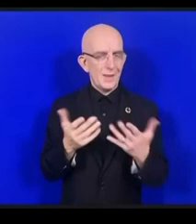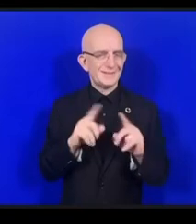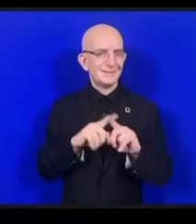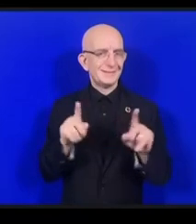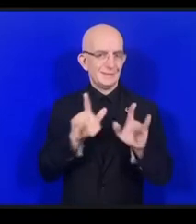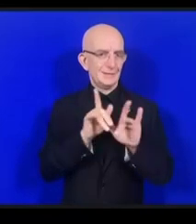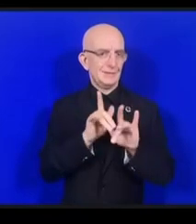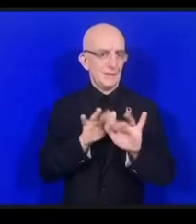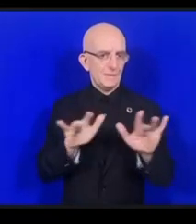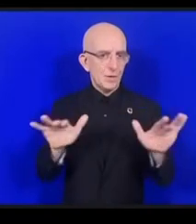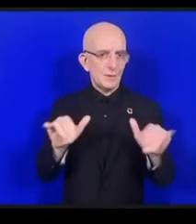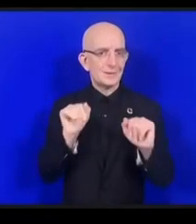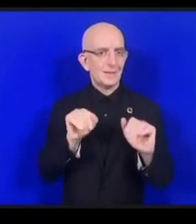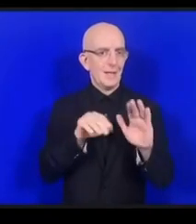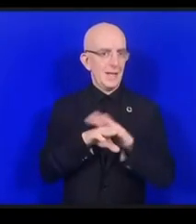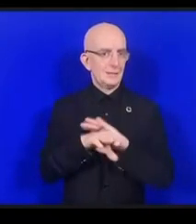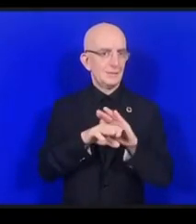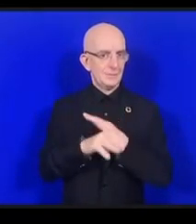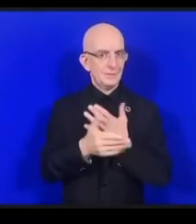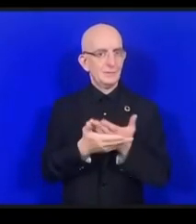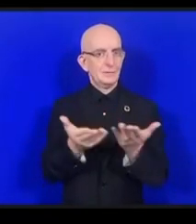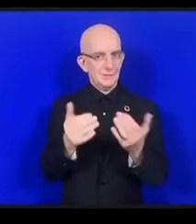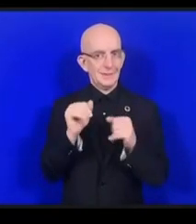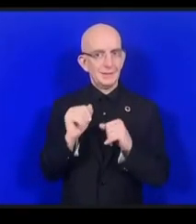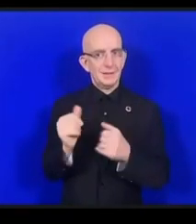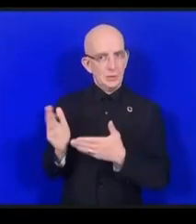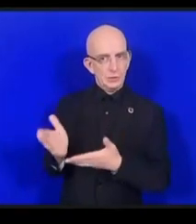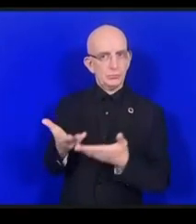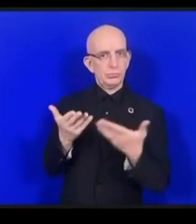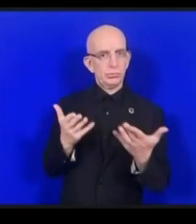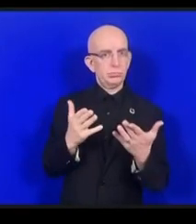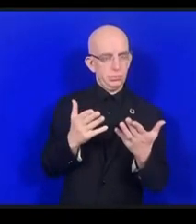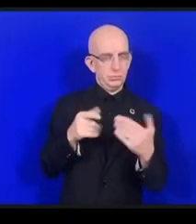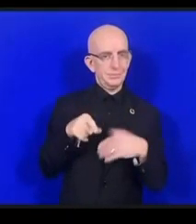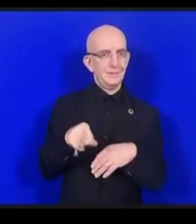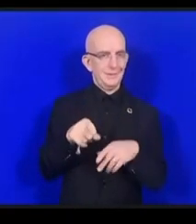nous voulons participer au débat numérique